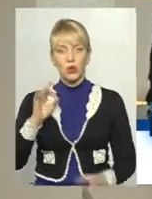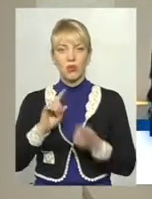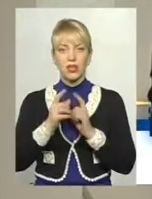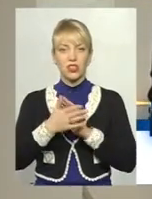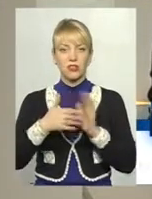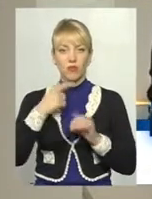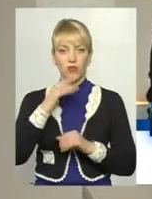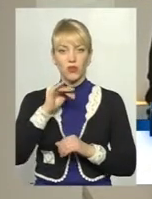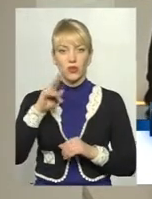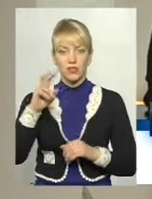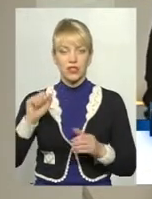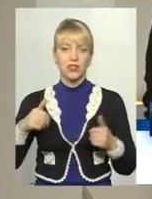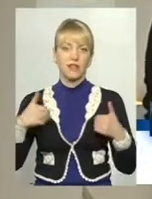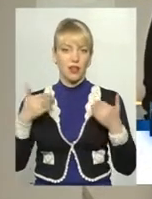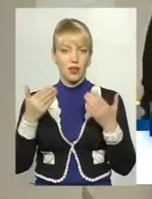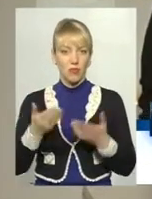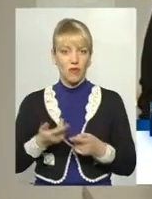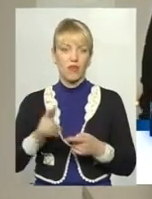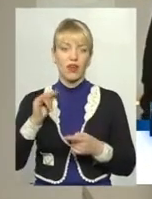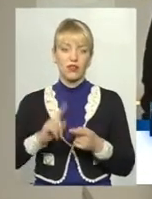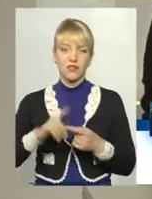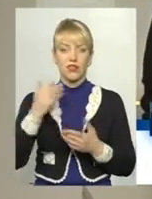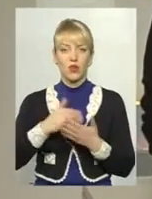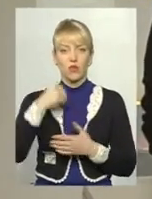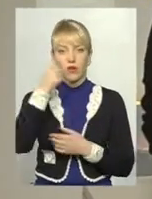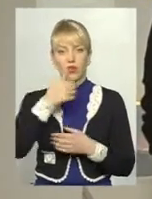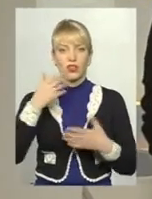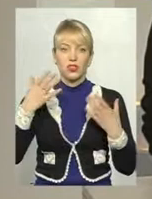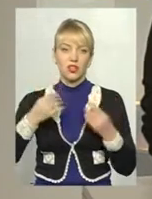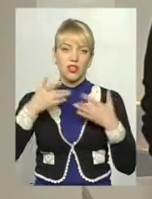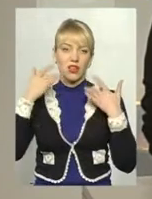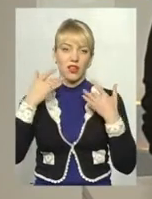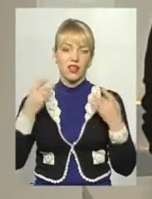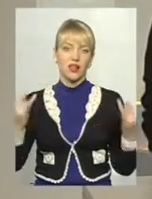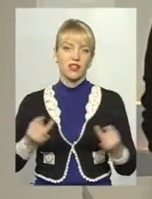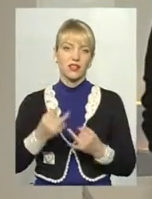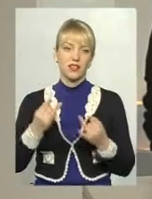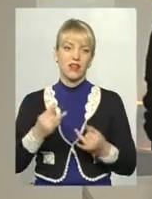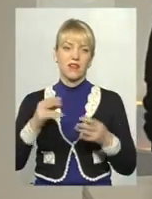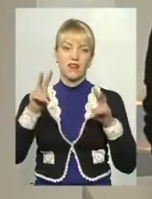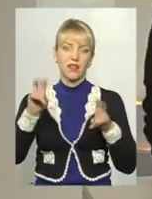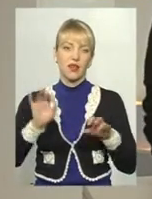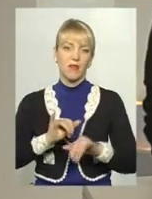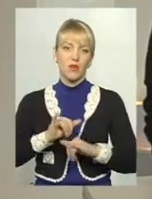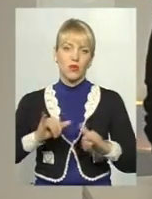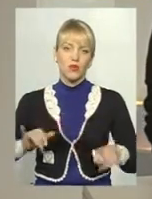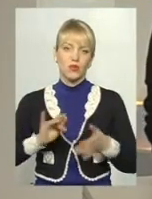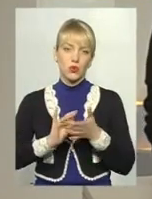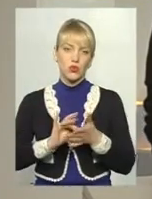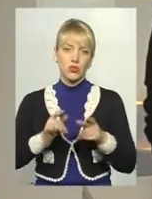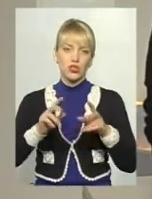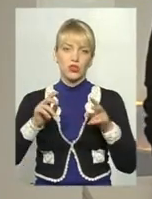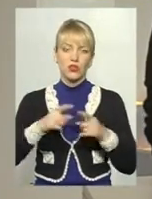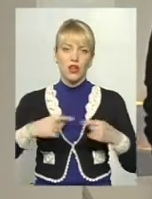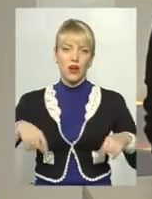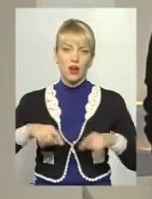Оксана Фіновська. Сьогодні в нас у ці новорічні дні така легка і дуже цікава тема – розвиток туристичної галузі на